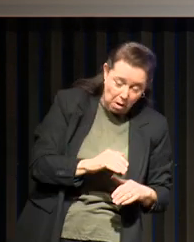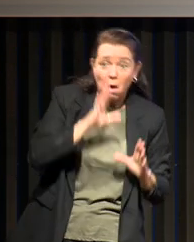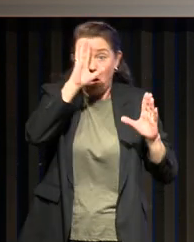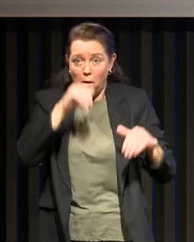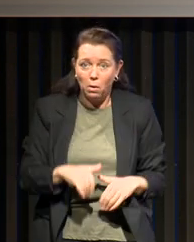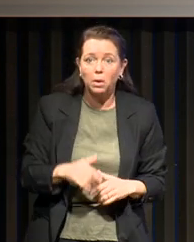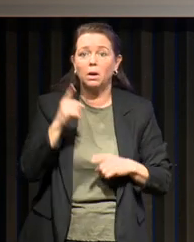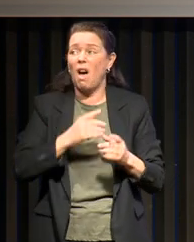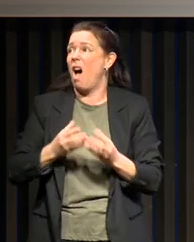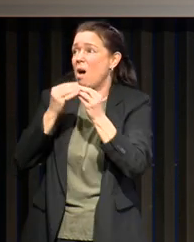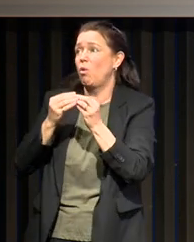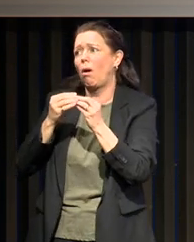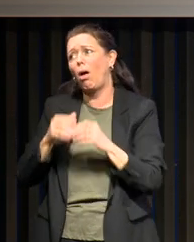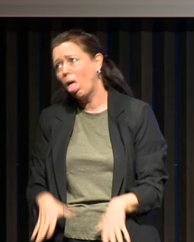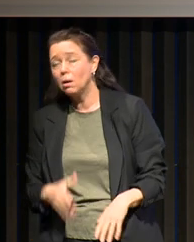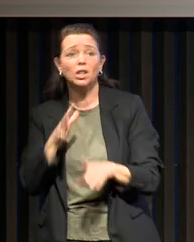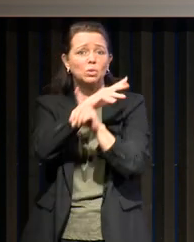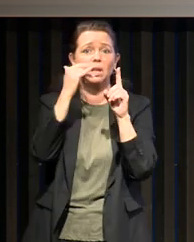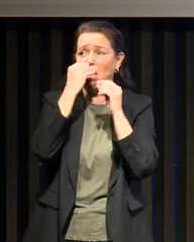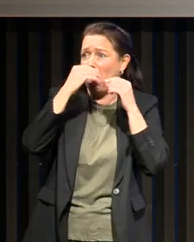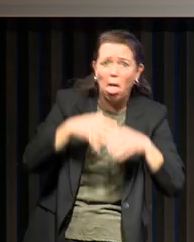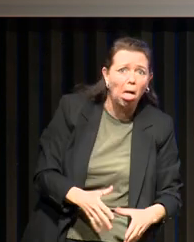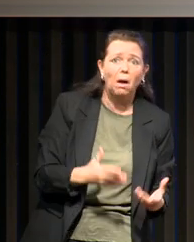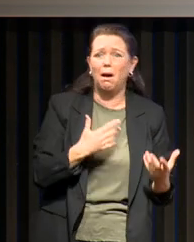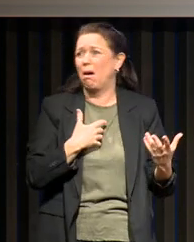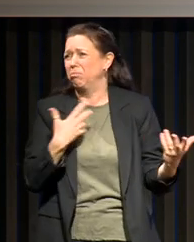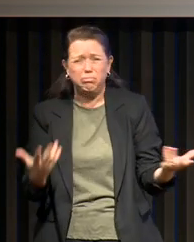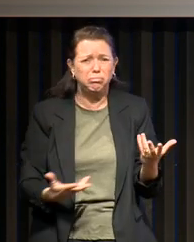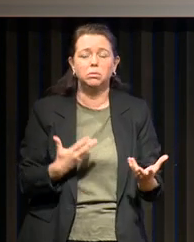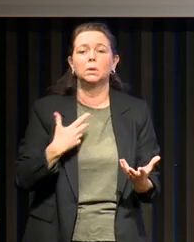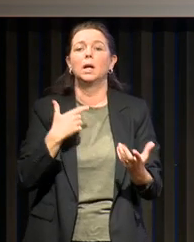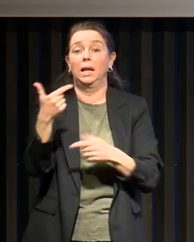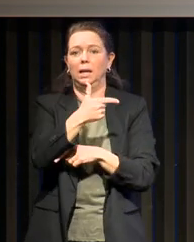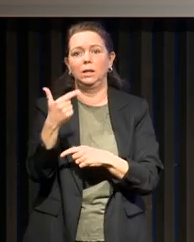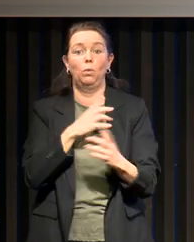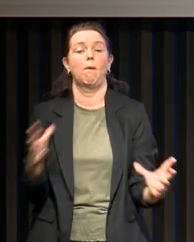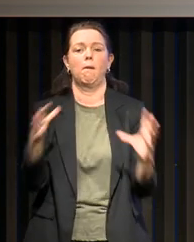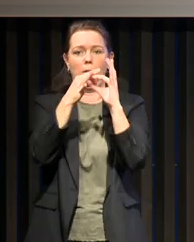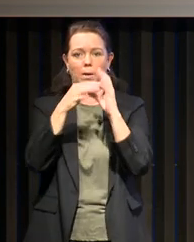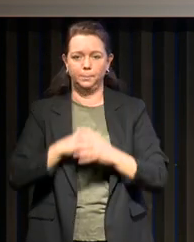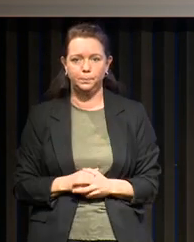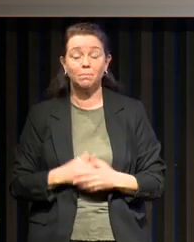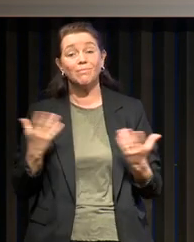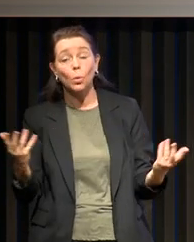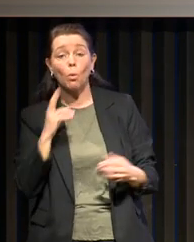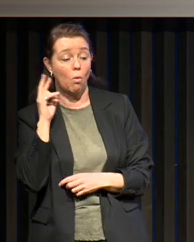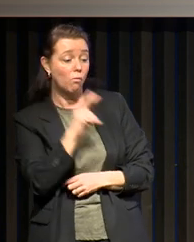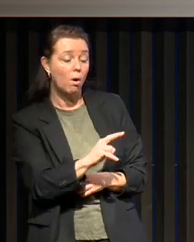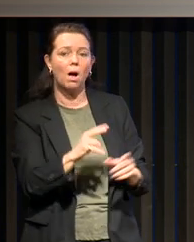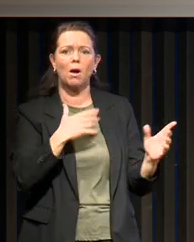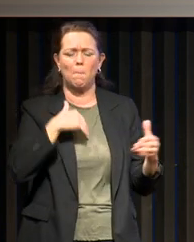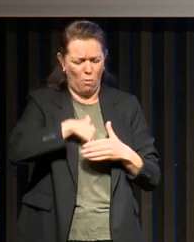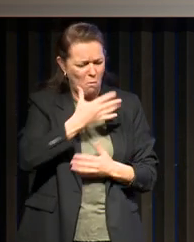et la désillusion de la société, de l'institution politique. Et ces deux choses seront reliées. Et donc, on voit que ce n pas simplement un malaise